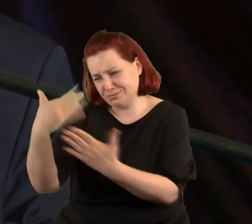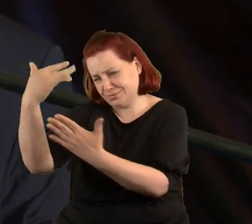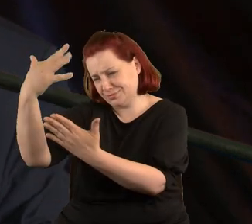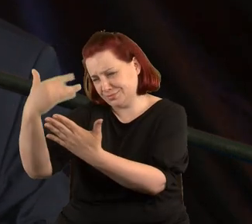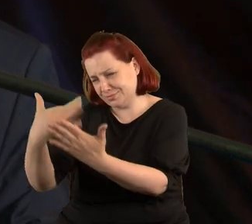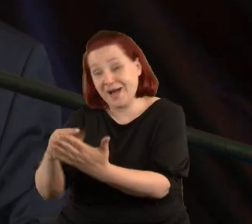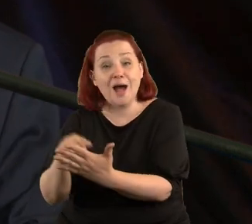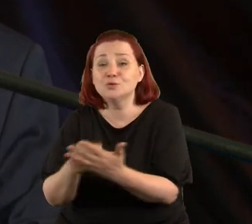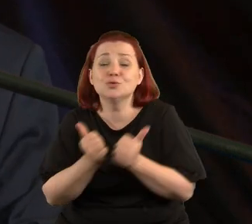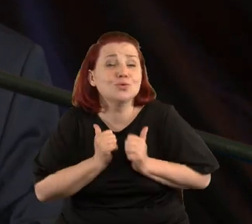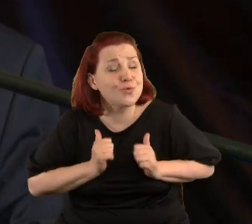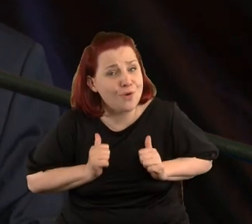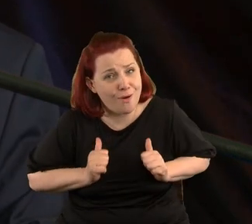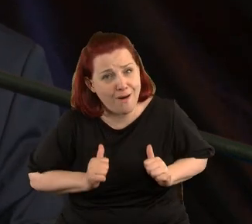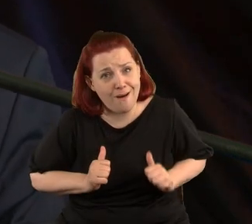skromna.